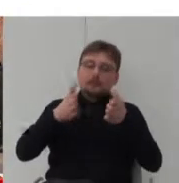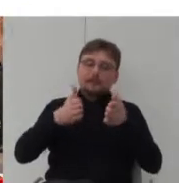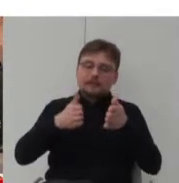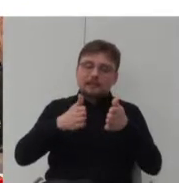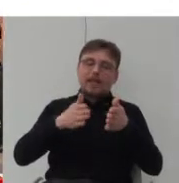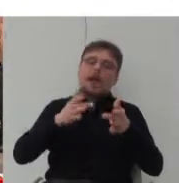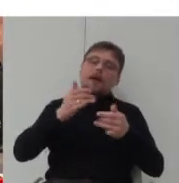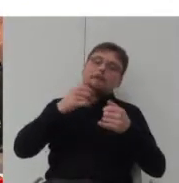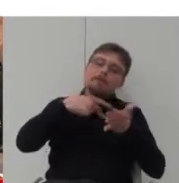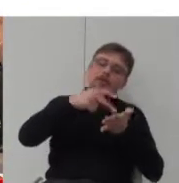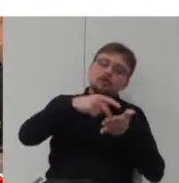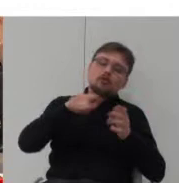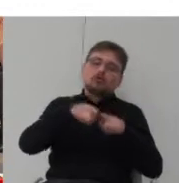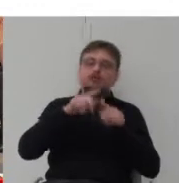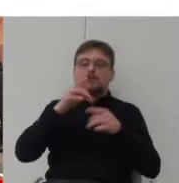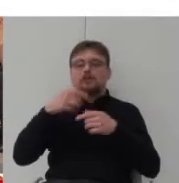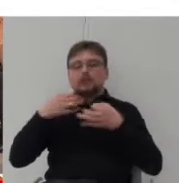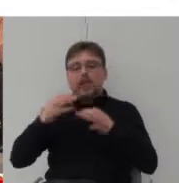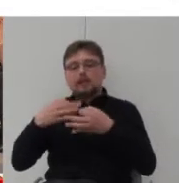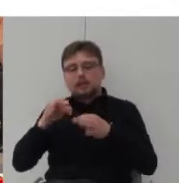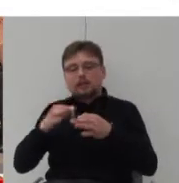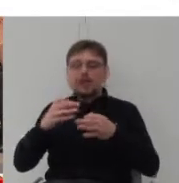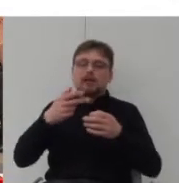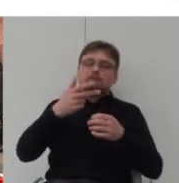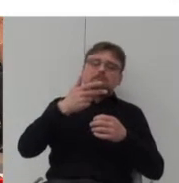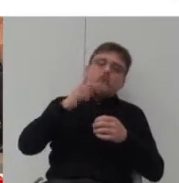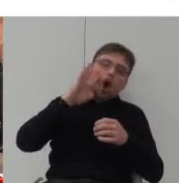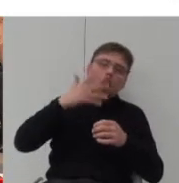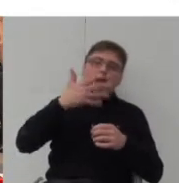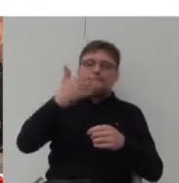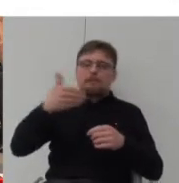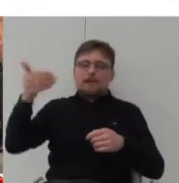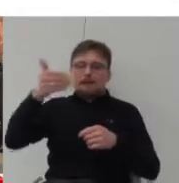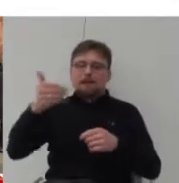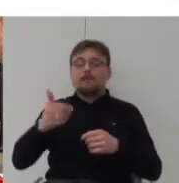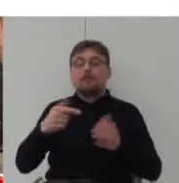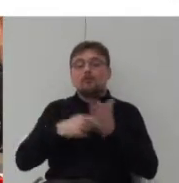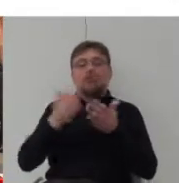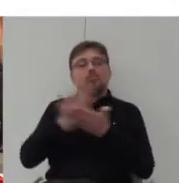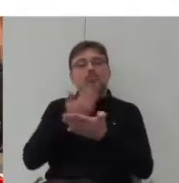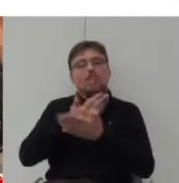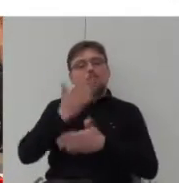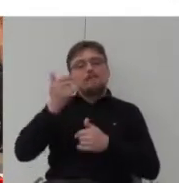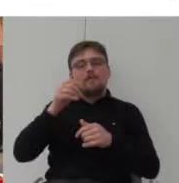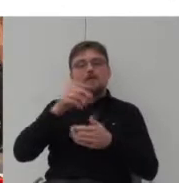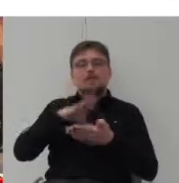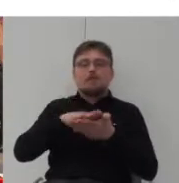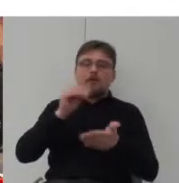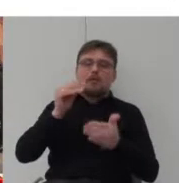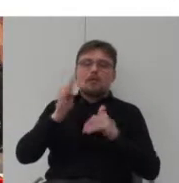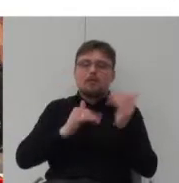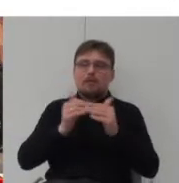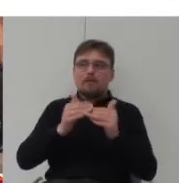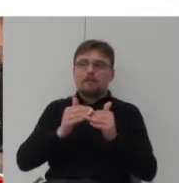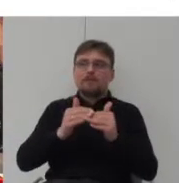-6 metrów. No i tak właśnie będzie wyglądać zabudowa nowego typu. A istniejące ulice,